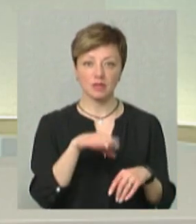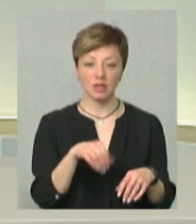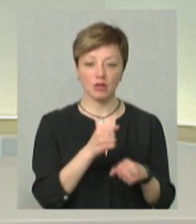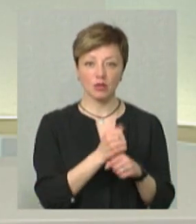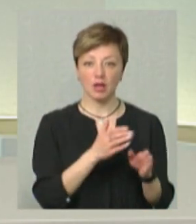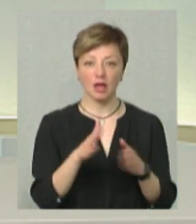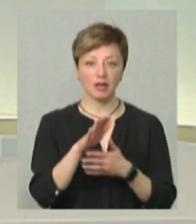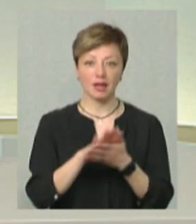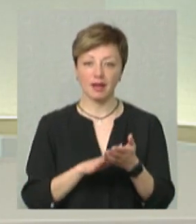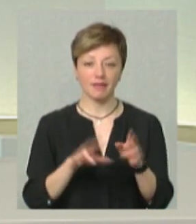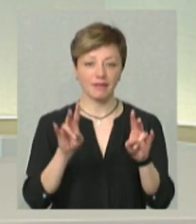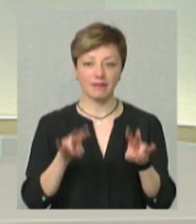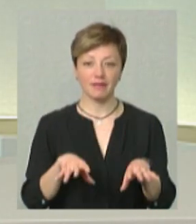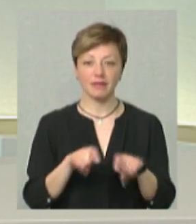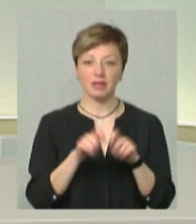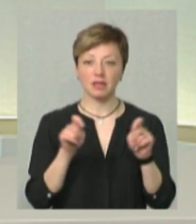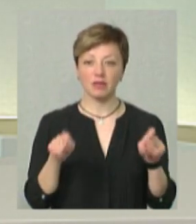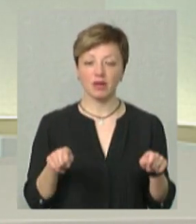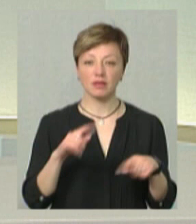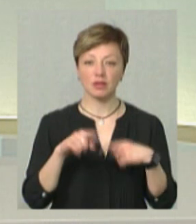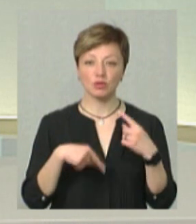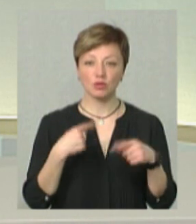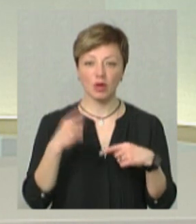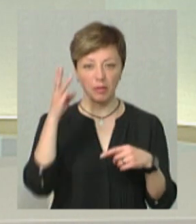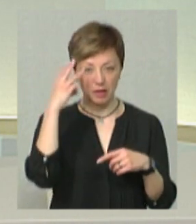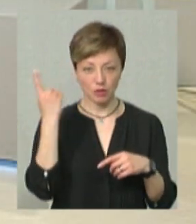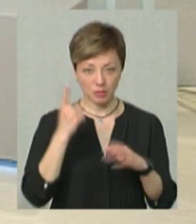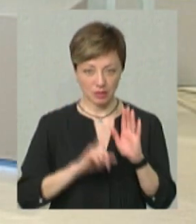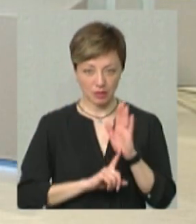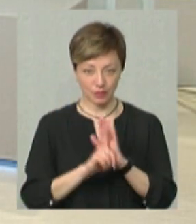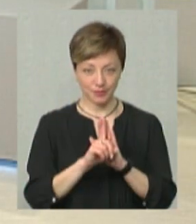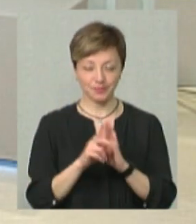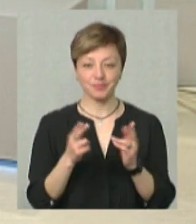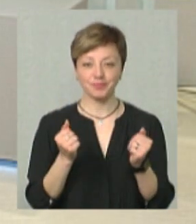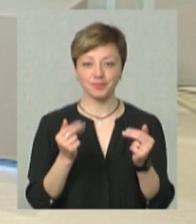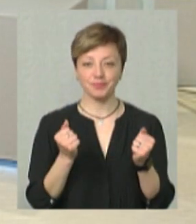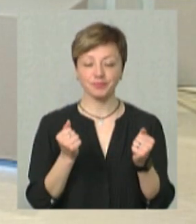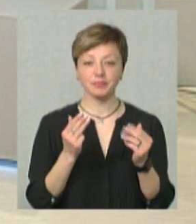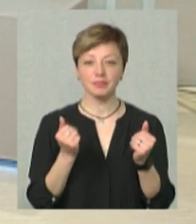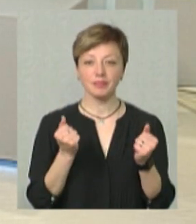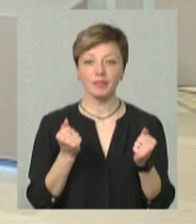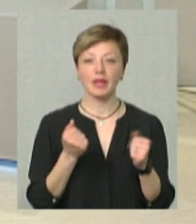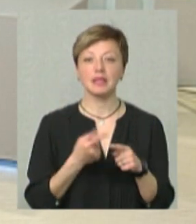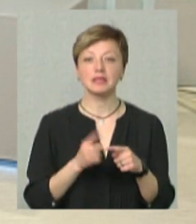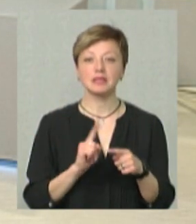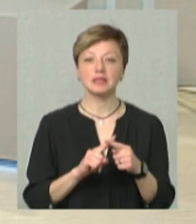Я поїду далі і будемо відкривати в наступних… Хмельницька область Стартова, так? Так, так, так. Це у нас